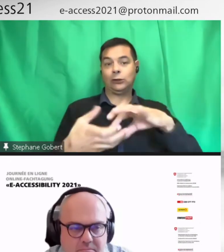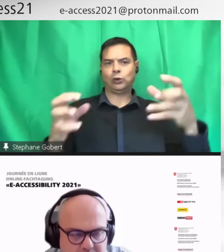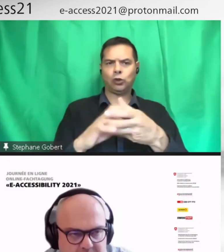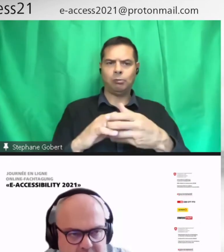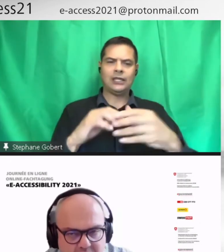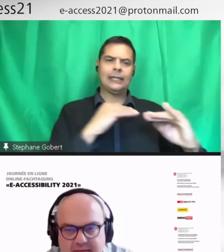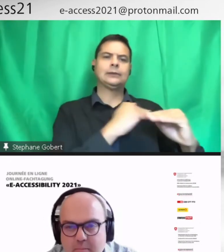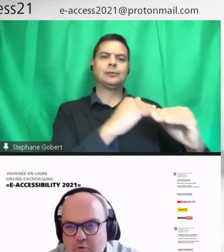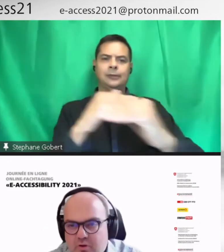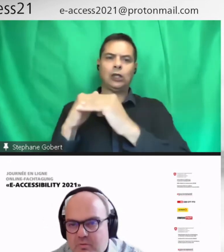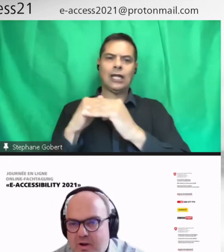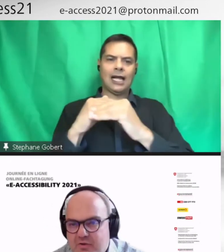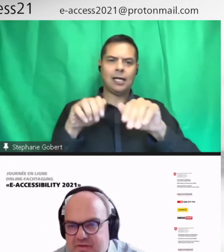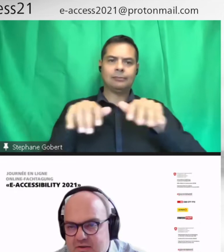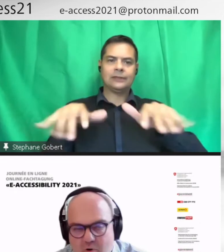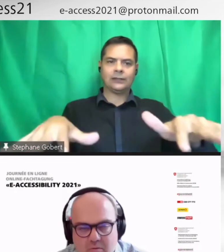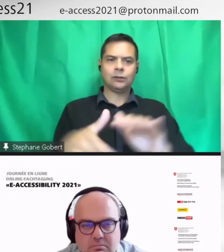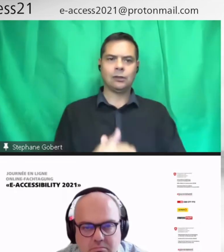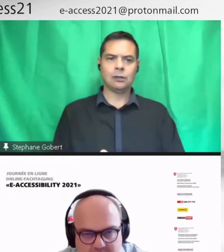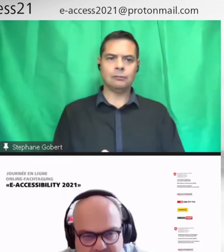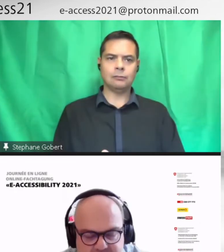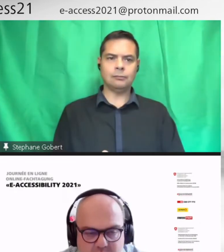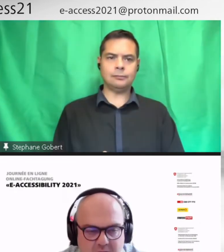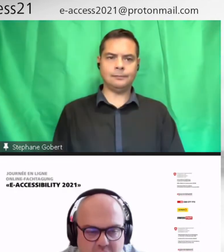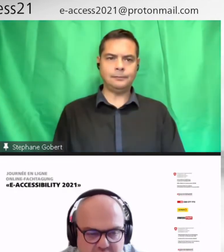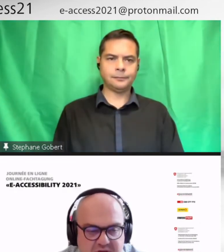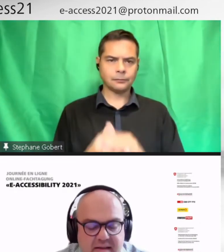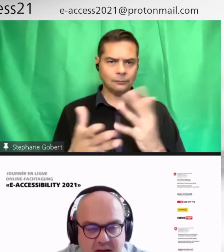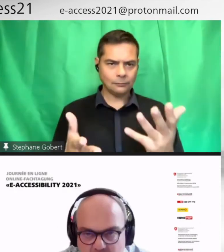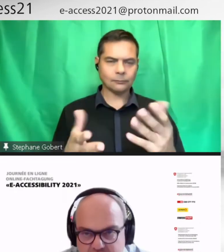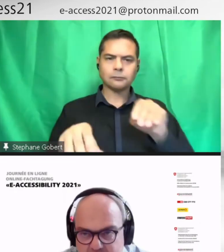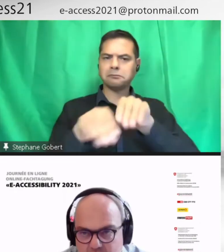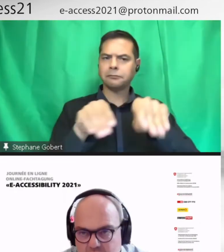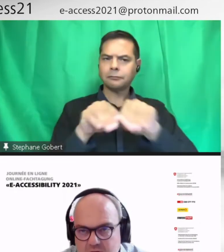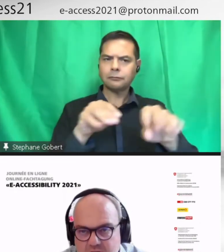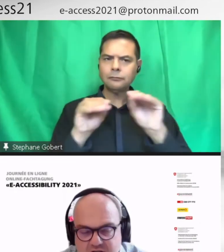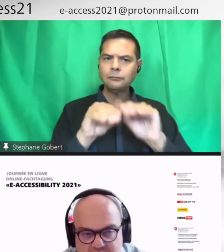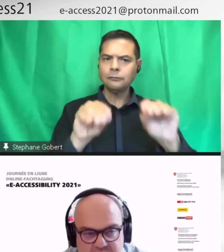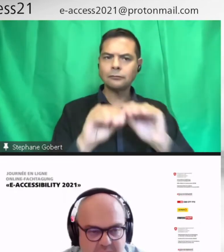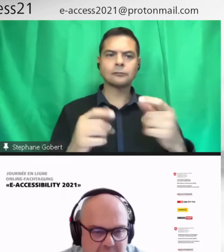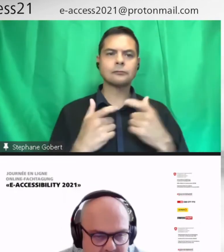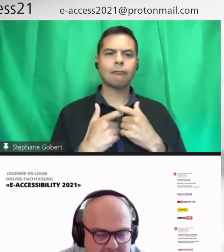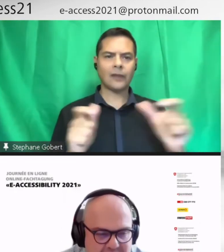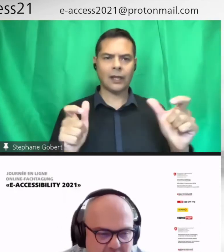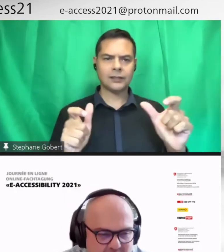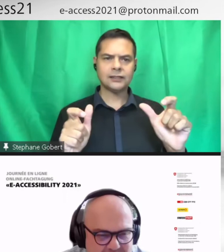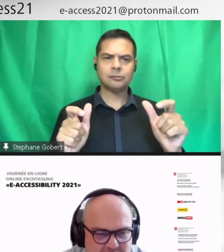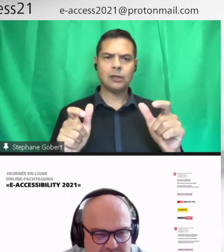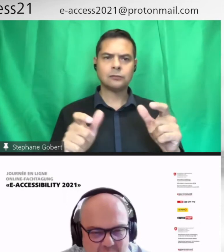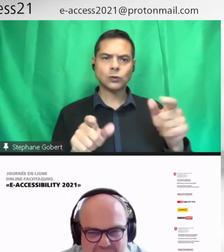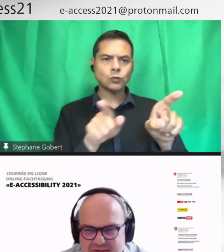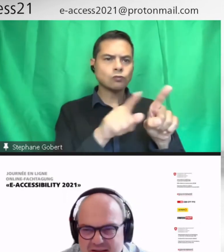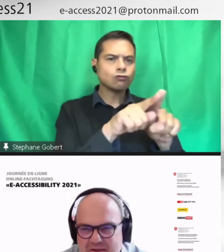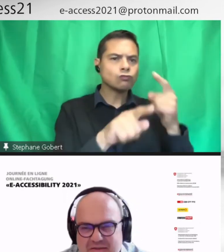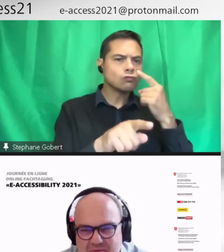Maintenant, il y a très peu de moyens d'enseignement accessibles en Suisse et à l'étranger. Donc, on a cherché. C'est toujours bien d'avoir des